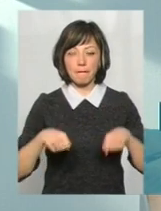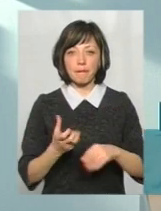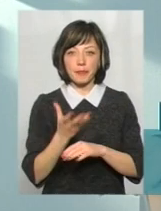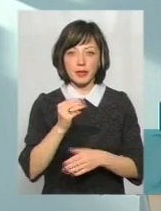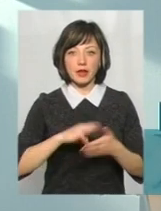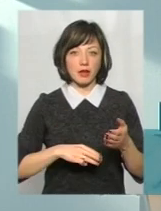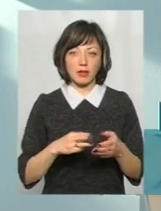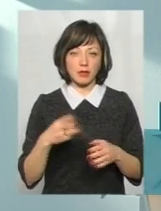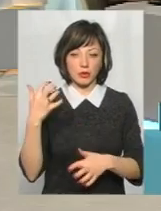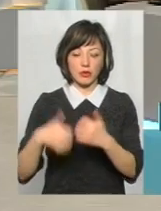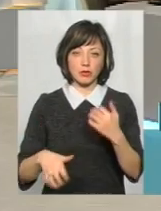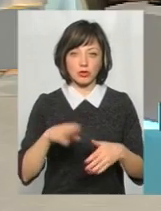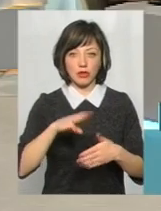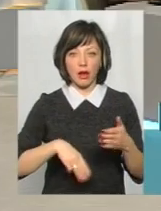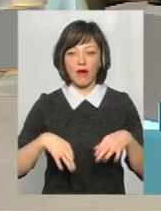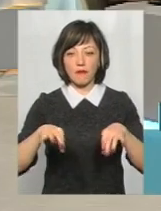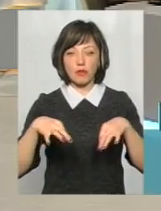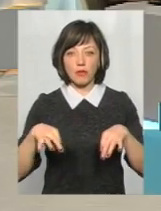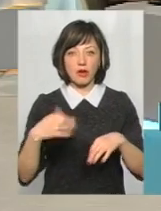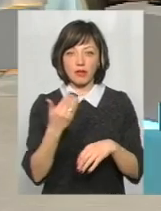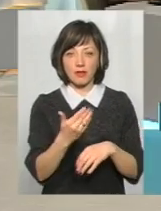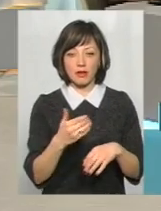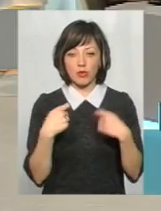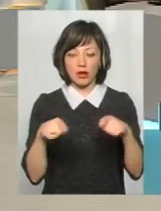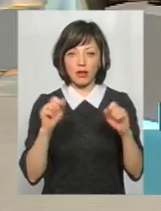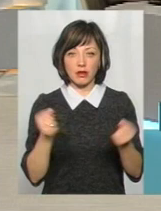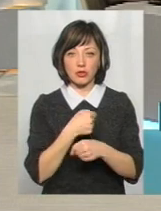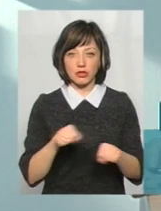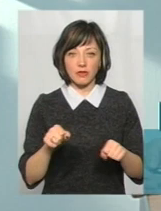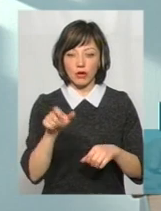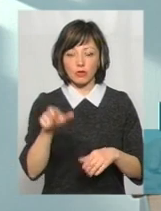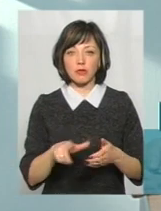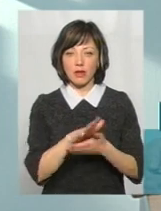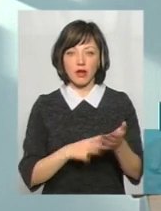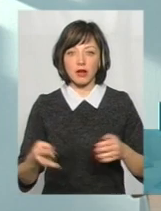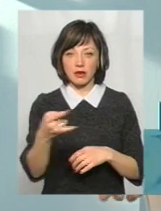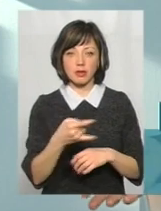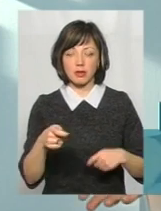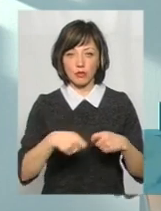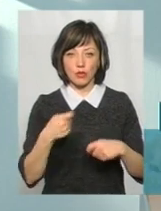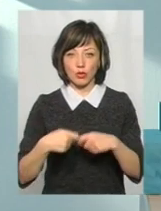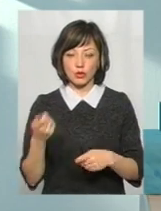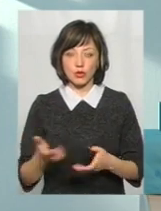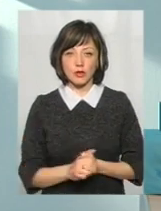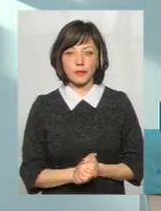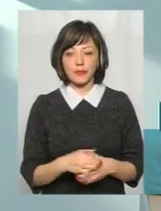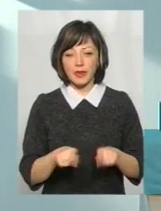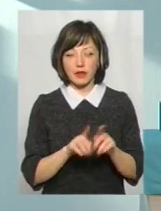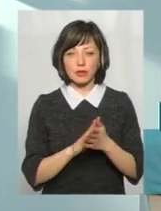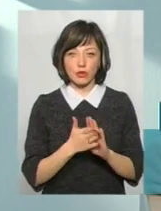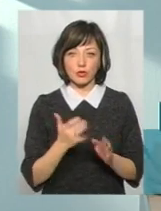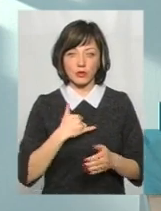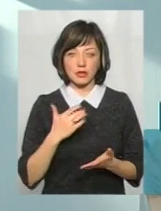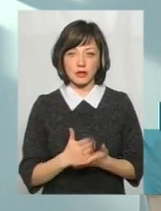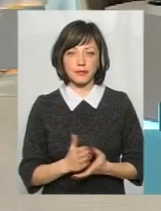до прикладу, і не сплачує штраф. А автомобіль не твій, його не можна продати, і особа далі собі їздить і порушує. Тобто, в такій ситуації ми зараз не